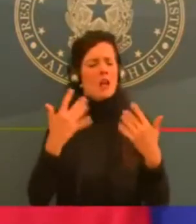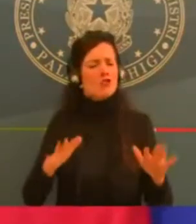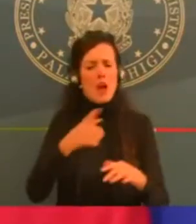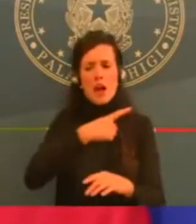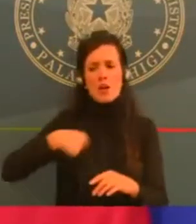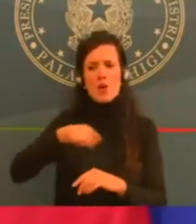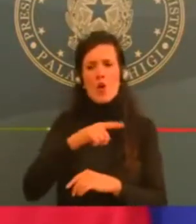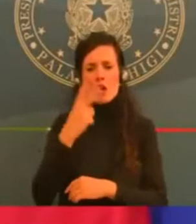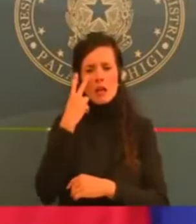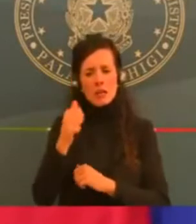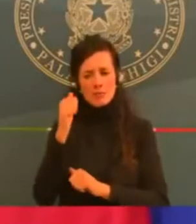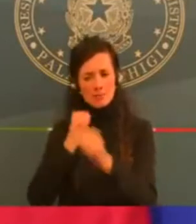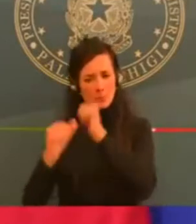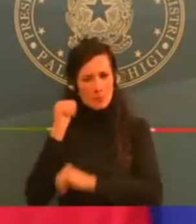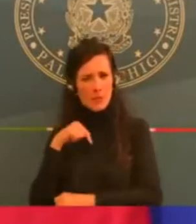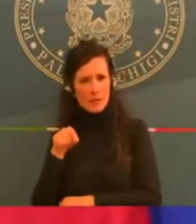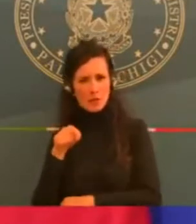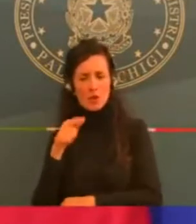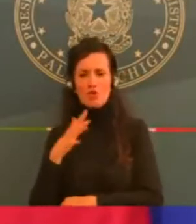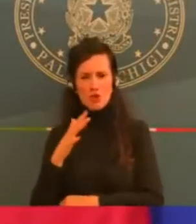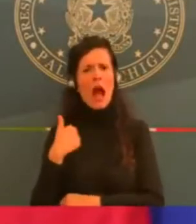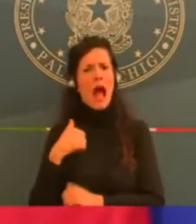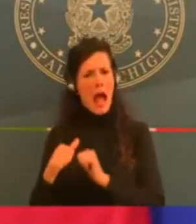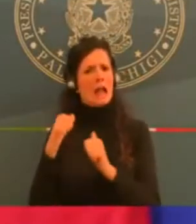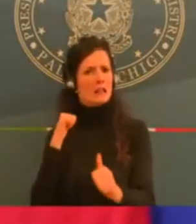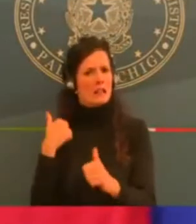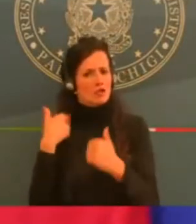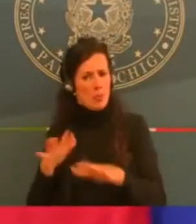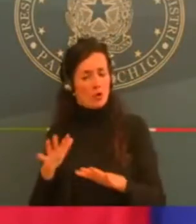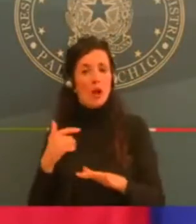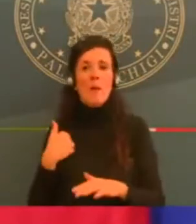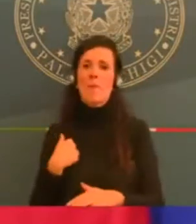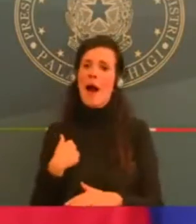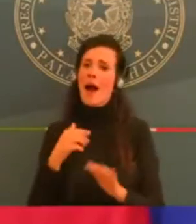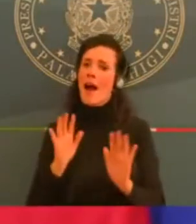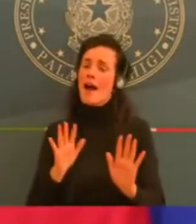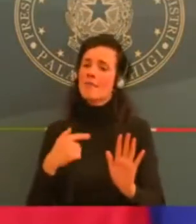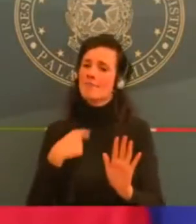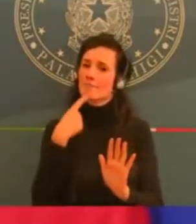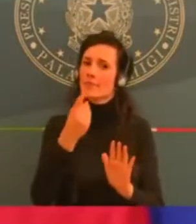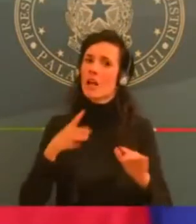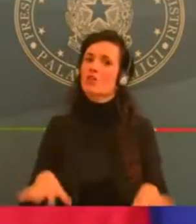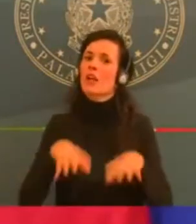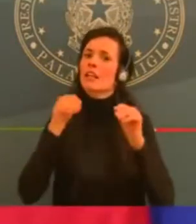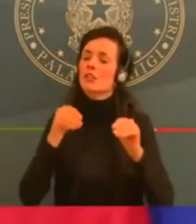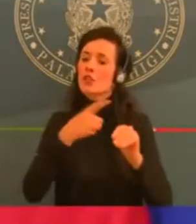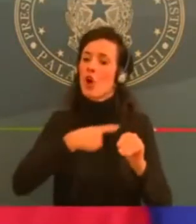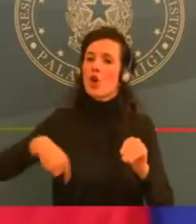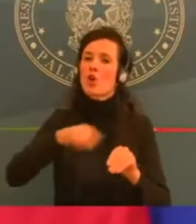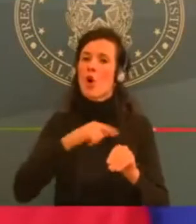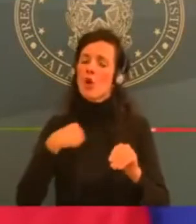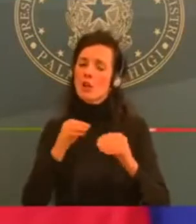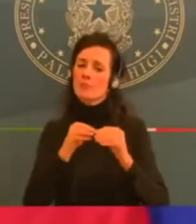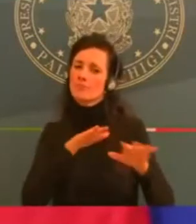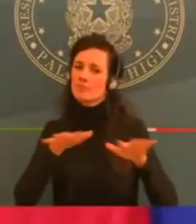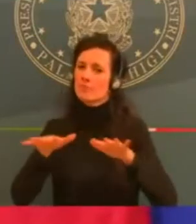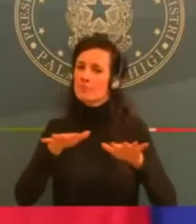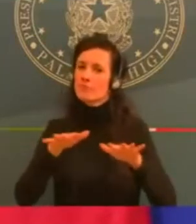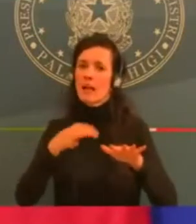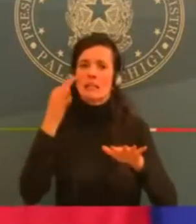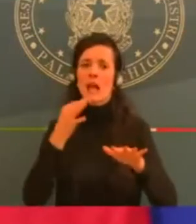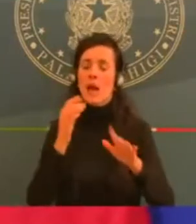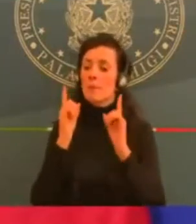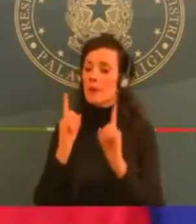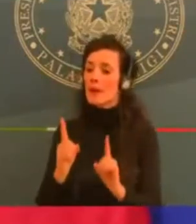basi, su evidenze scientifiche. Se i nostri scienziati, se i nostri esperti, se il CTS ci dice che ragioni di precauzione,